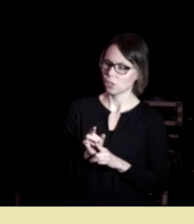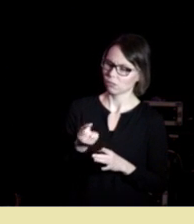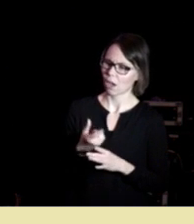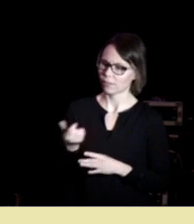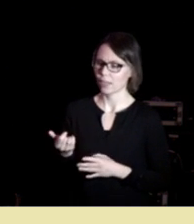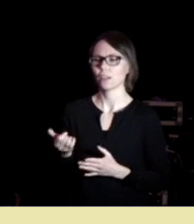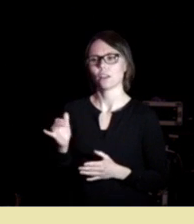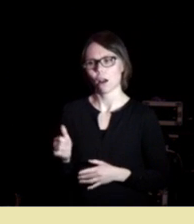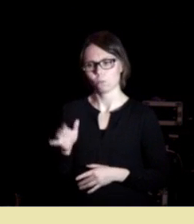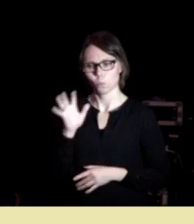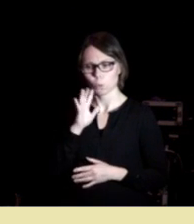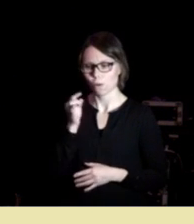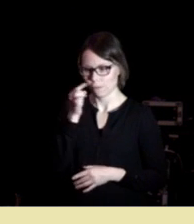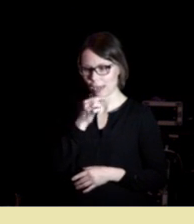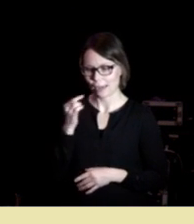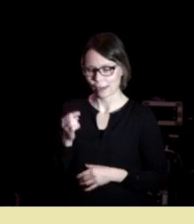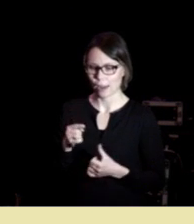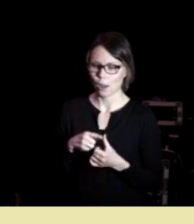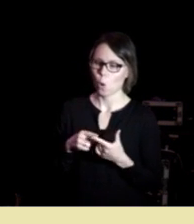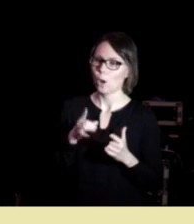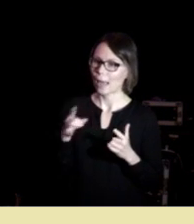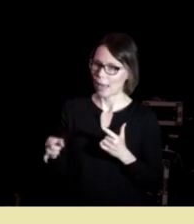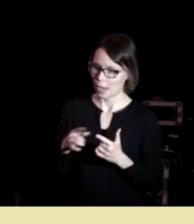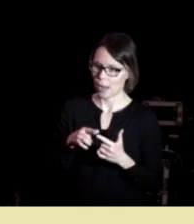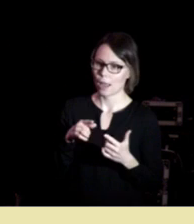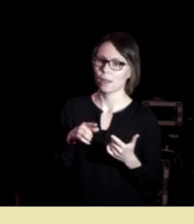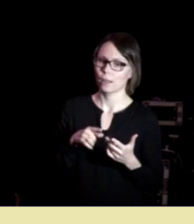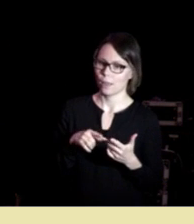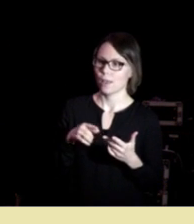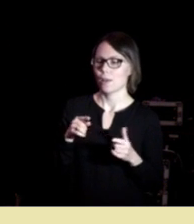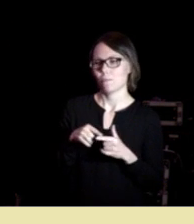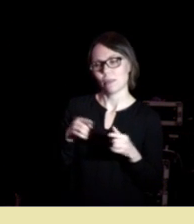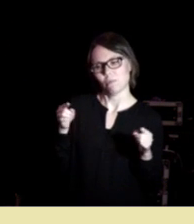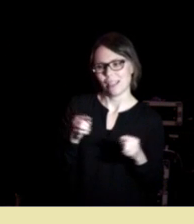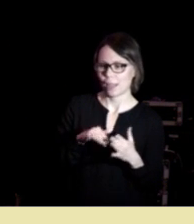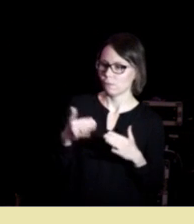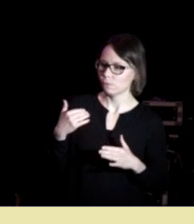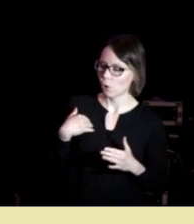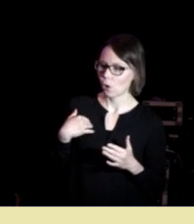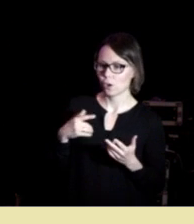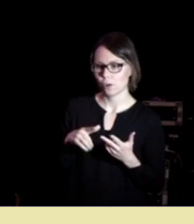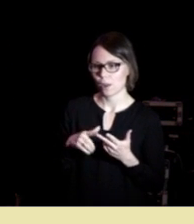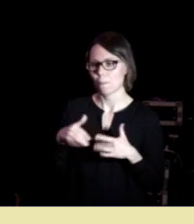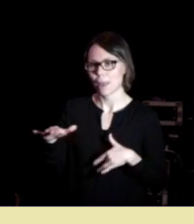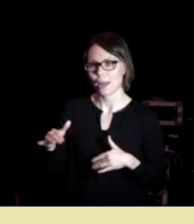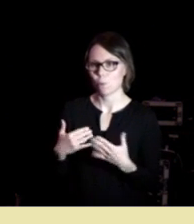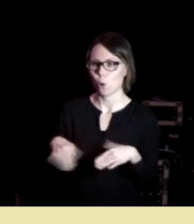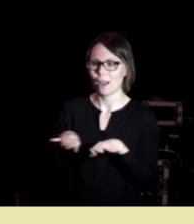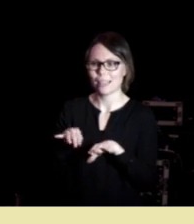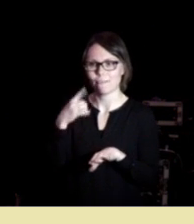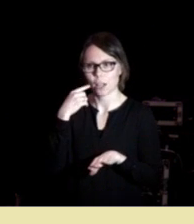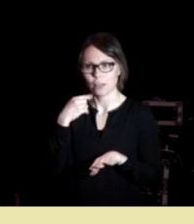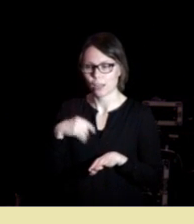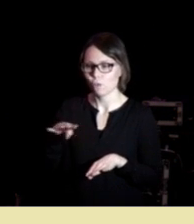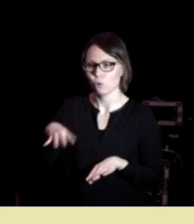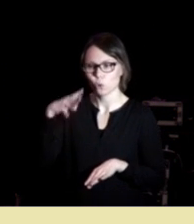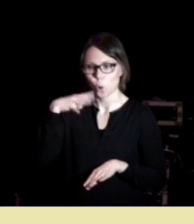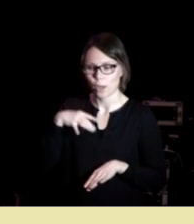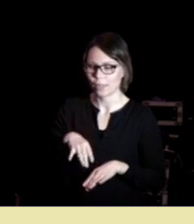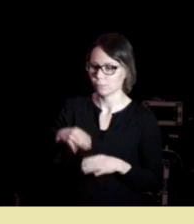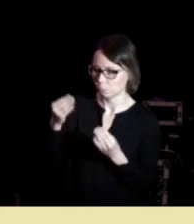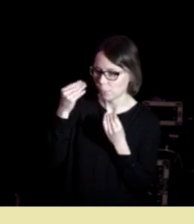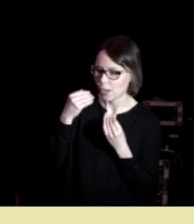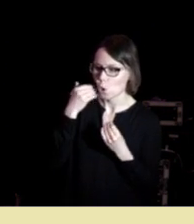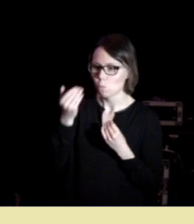kan høre på foreldrene man kan høre på lærere men da kanskje mindre enn før så man hører mye mer på jevnaldrende 14-åringen skal